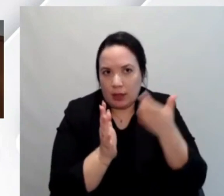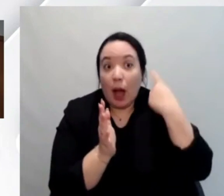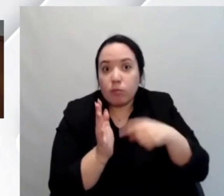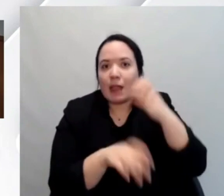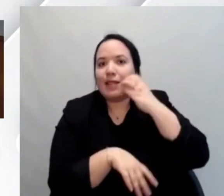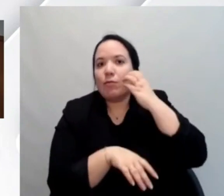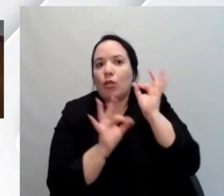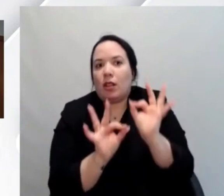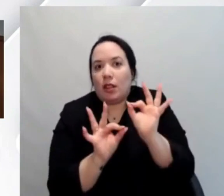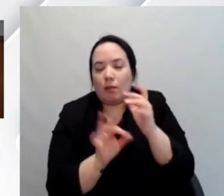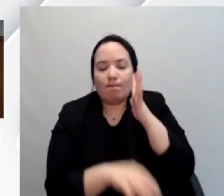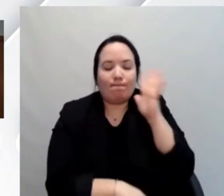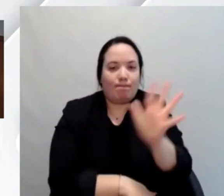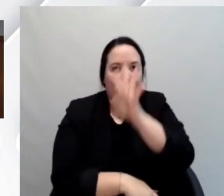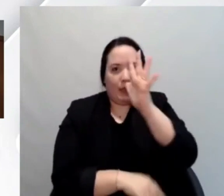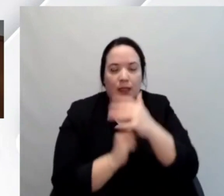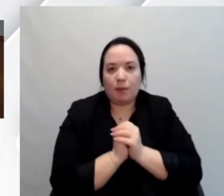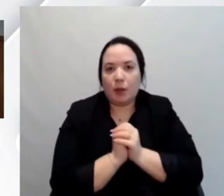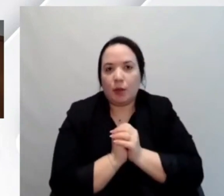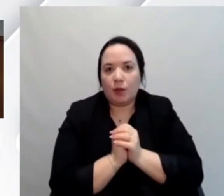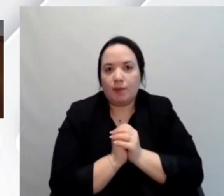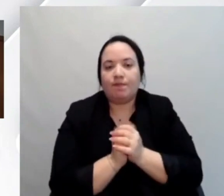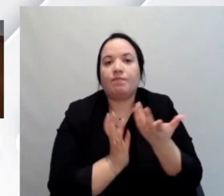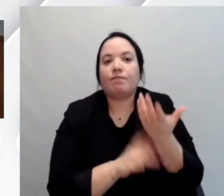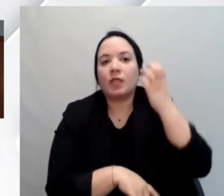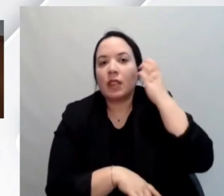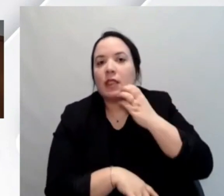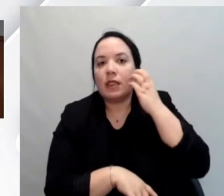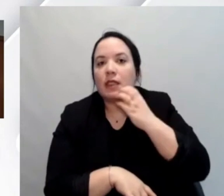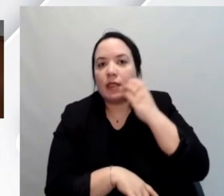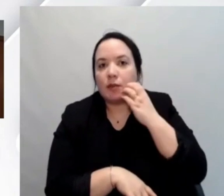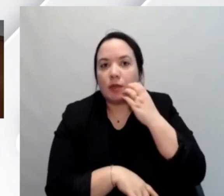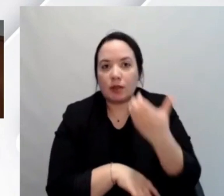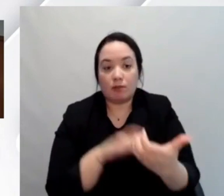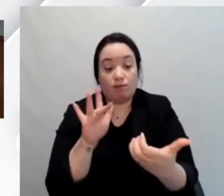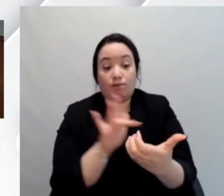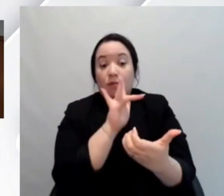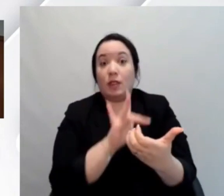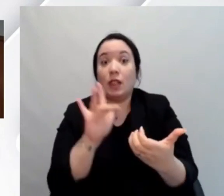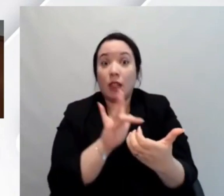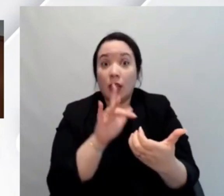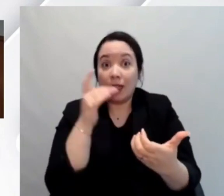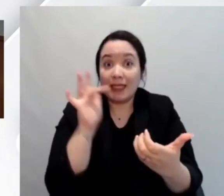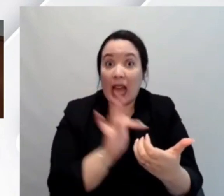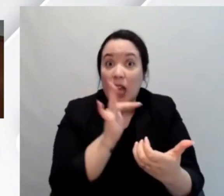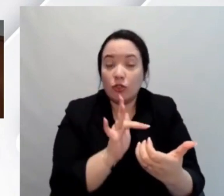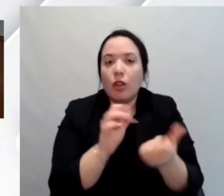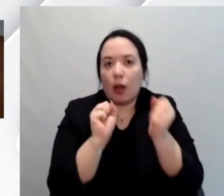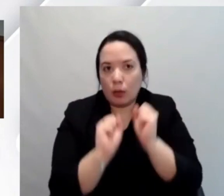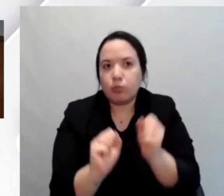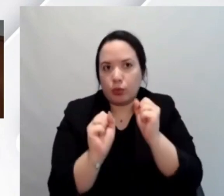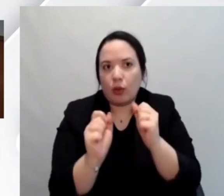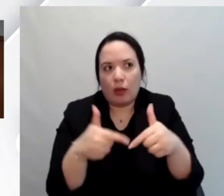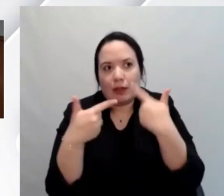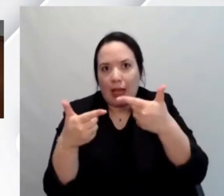Per esempio, fatto che si utilizzi un dispositivo con schermo a tocco, quindi un touchscreen, di per sé può porre delle